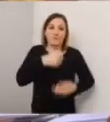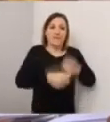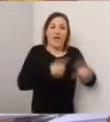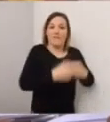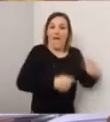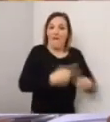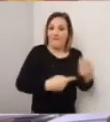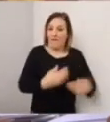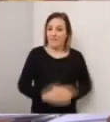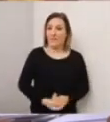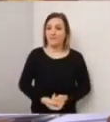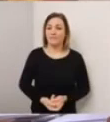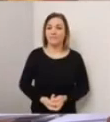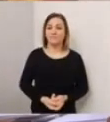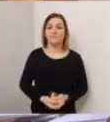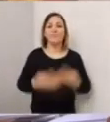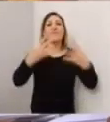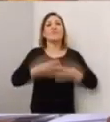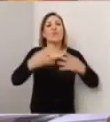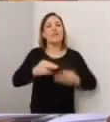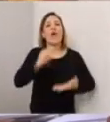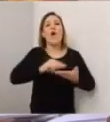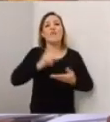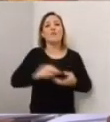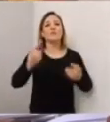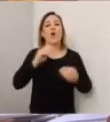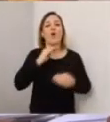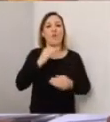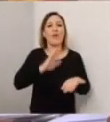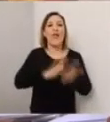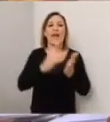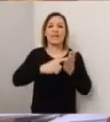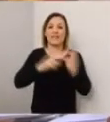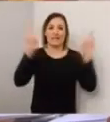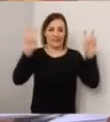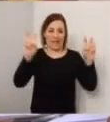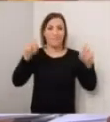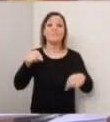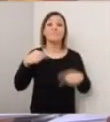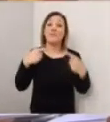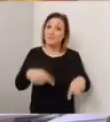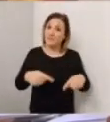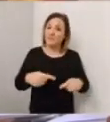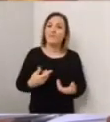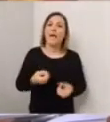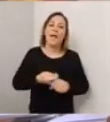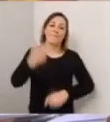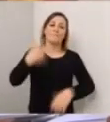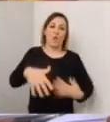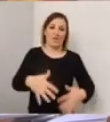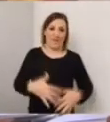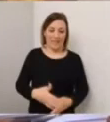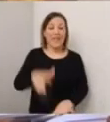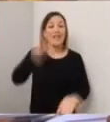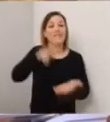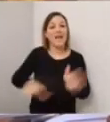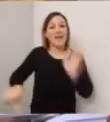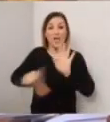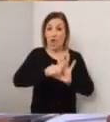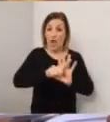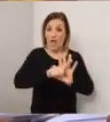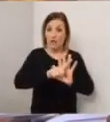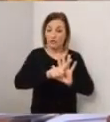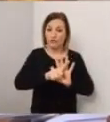Funzionalità di ufficio comunale che ha appuntamento alla carta d'identità. Allora, questa è una cosa importante. il decreto legge pubblicato